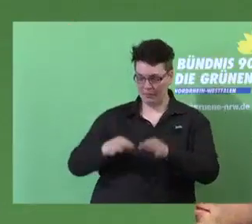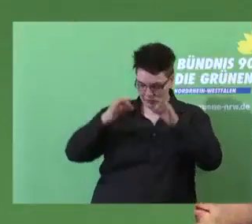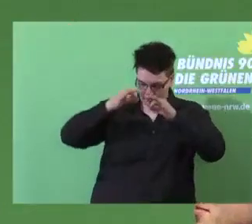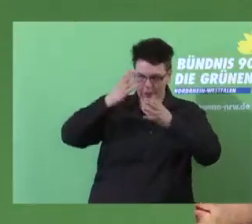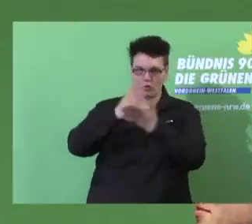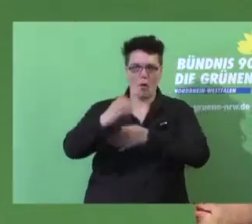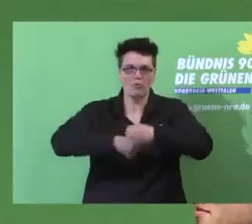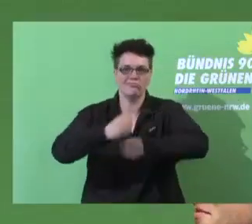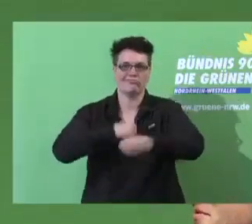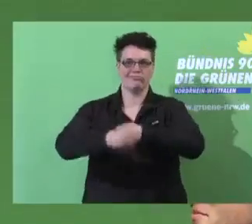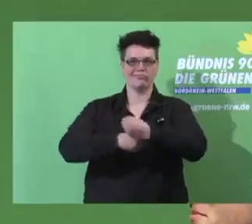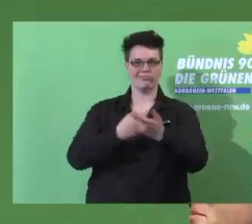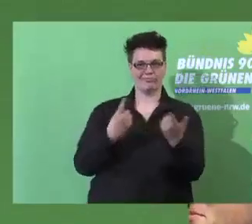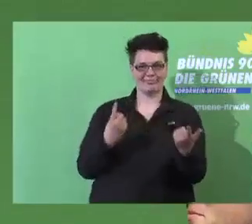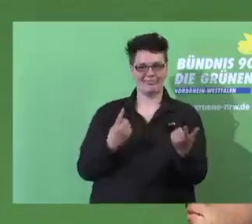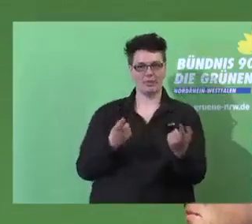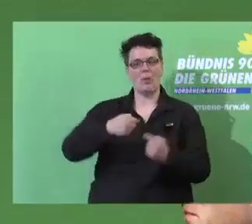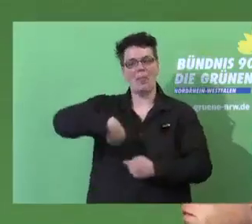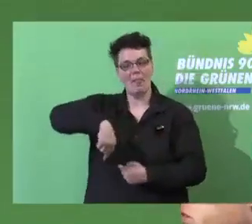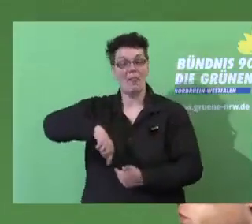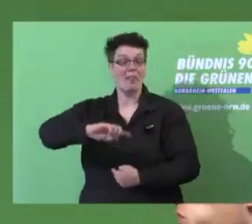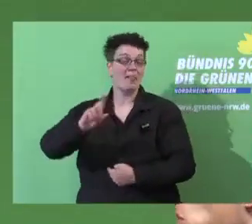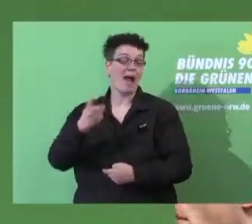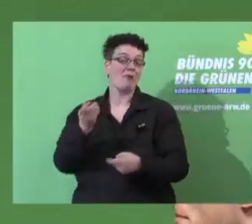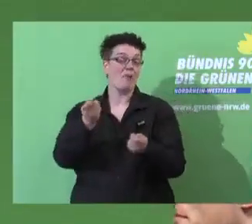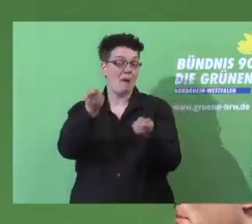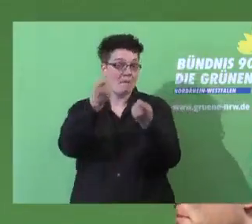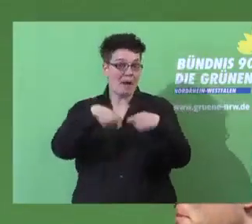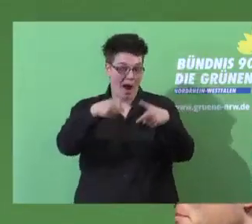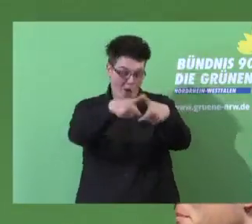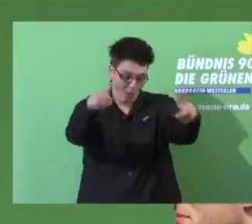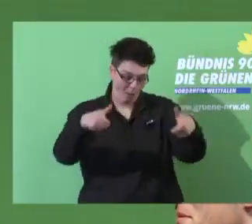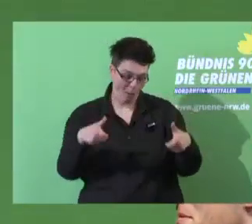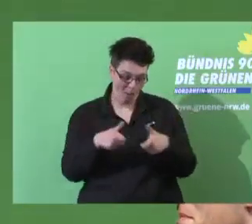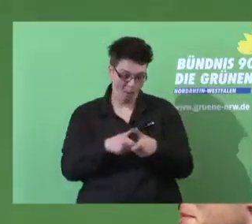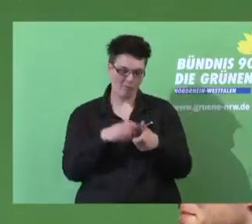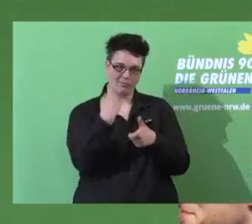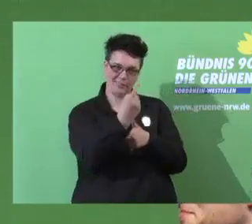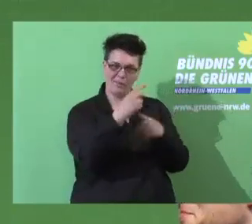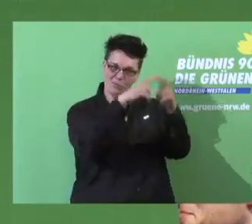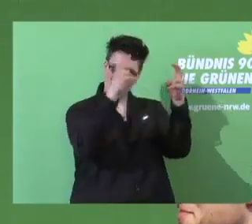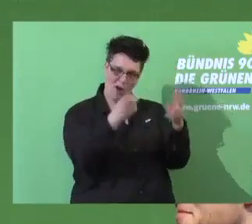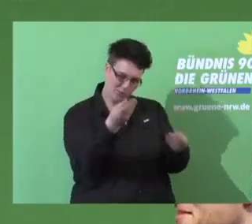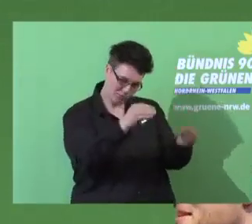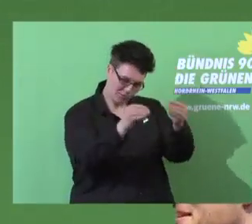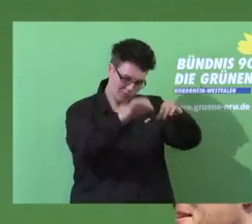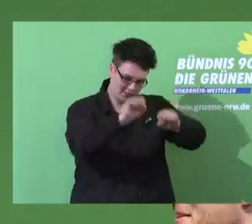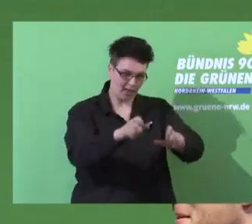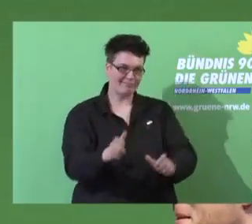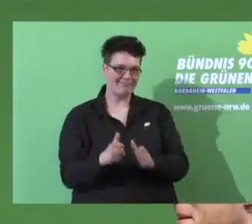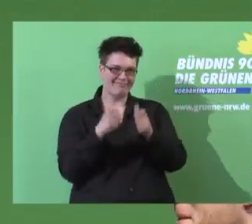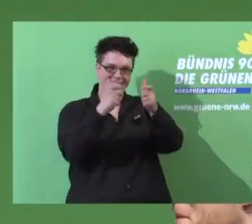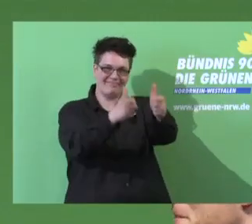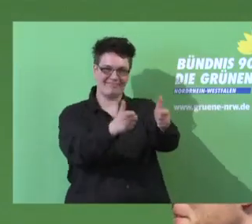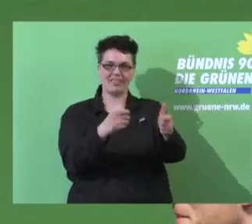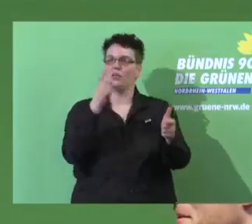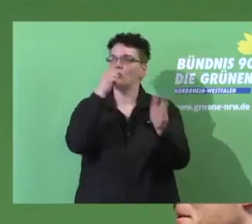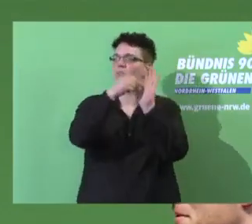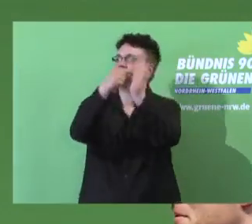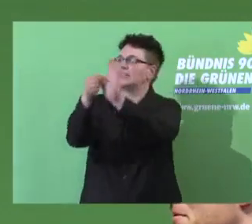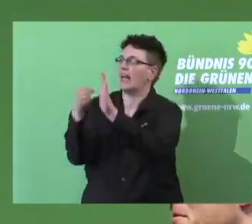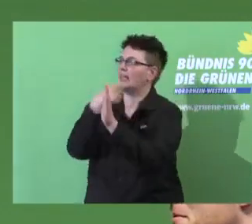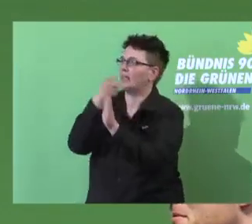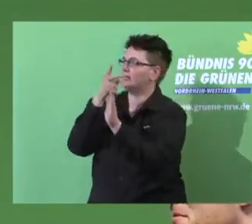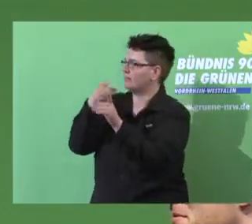noch einen schönen Bausatz zum selber basteln dazu, nur damit alle schon mal sehen, wie es aussieht. Also ein kleiner Sonnenstrahl